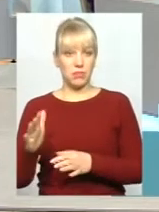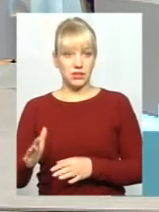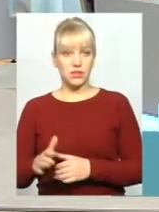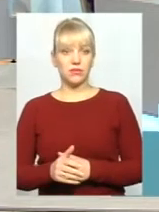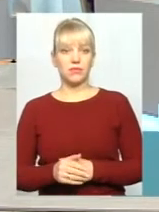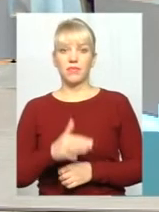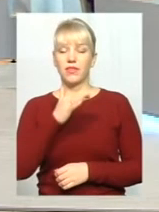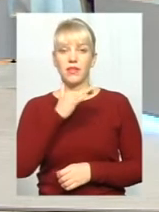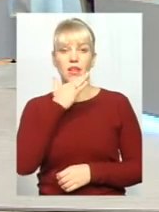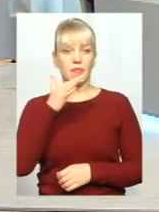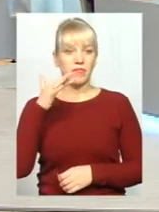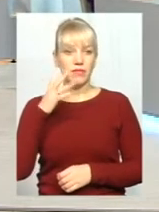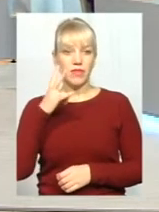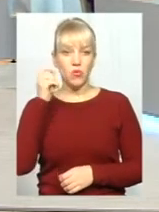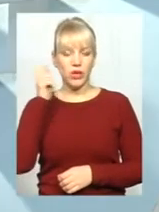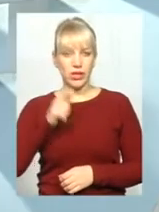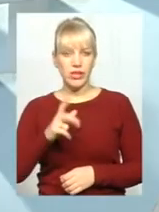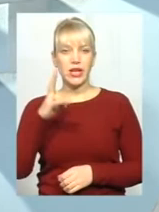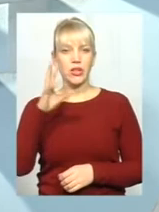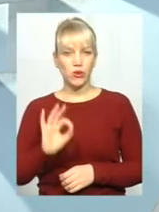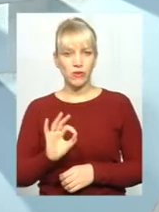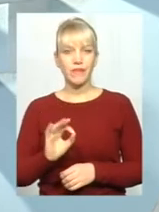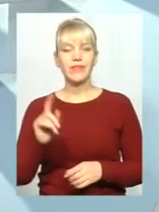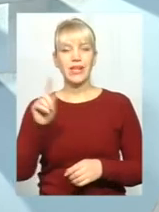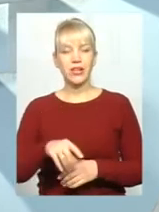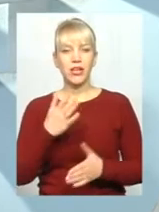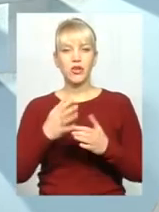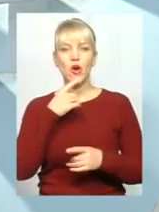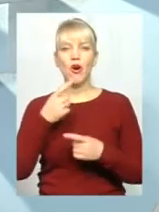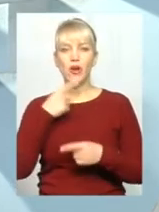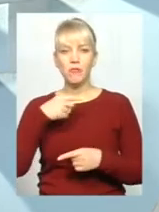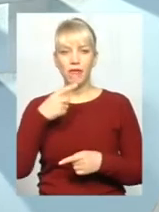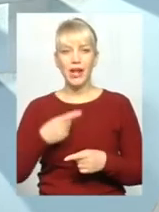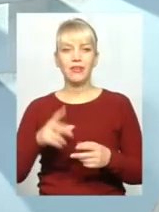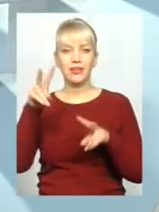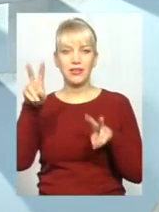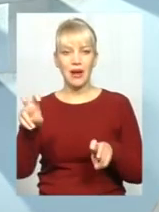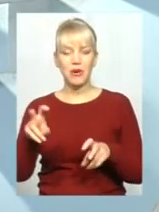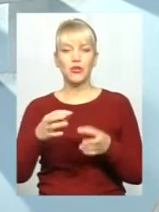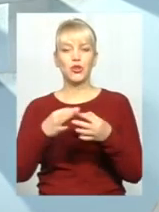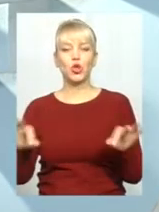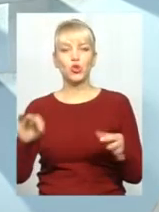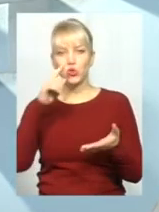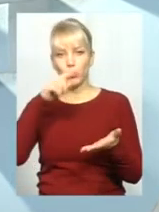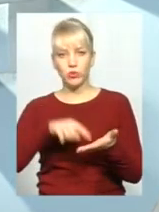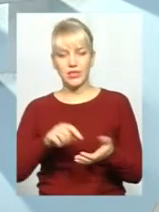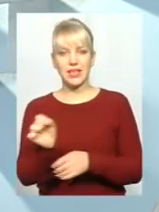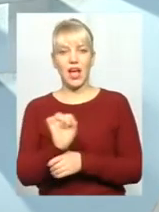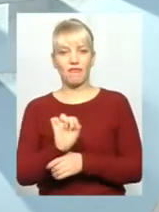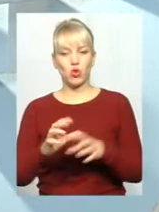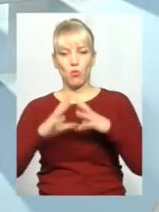немало по Україні. Але все ж таки, якщо розмовляти темою доступності автомобіля,